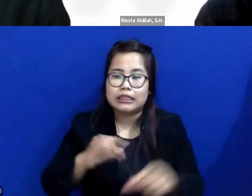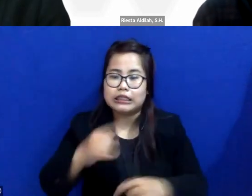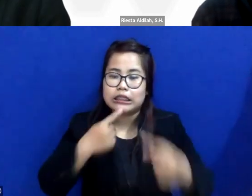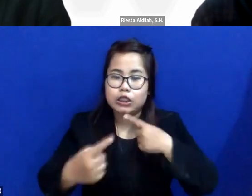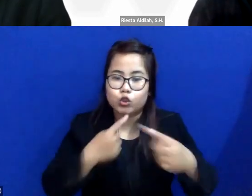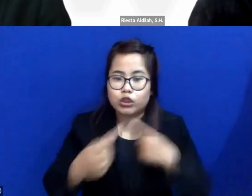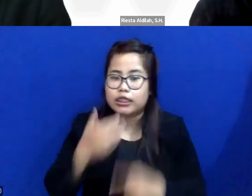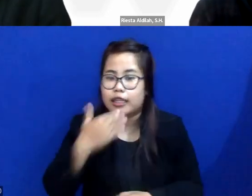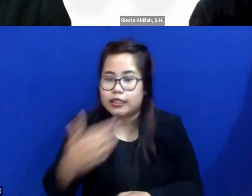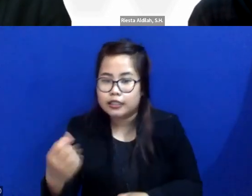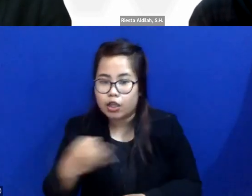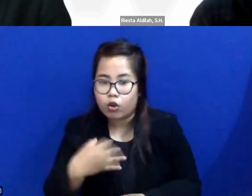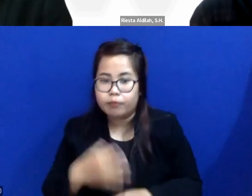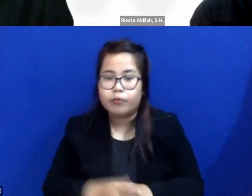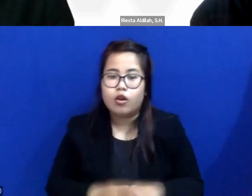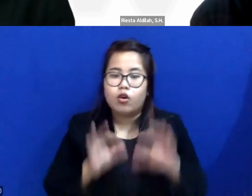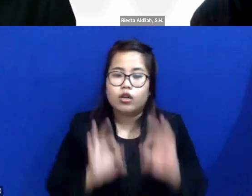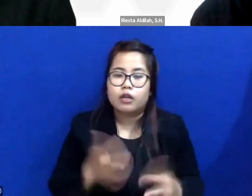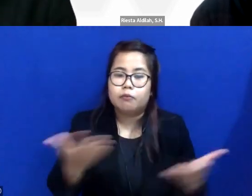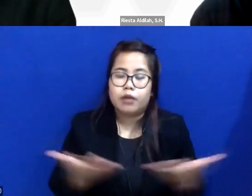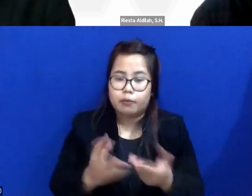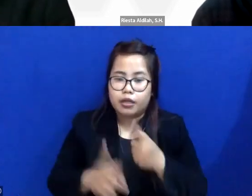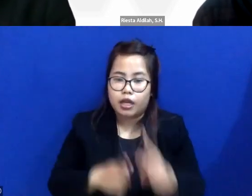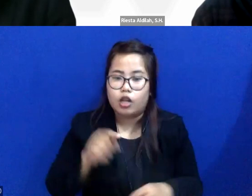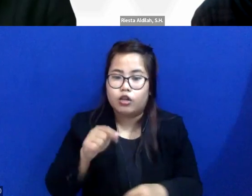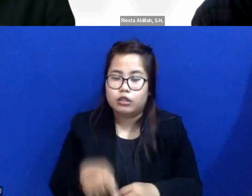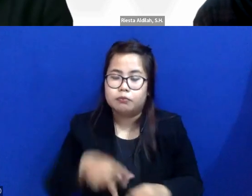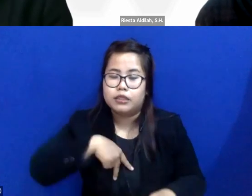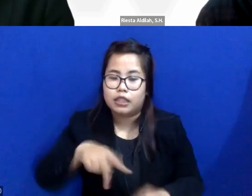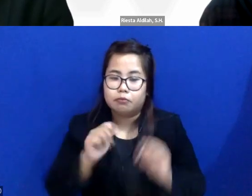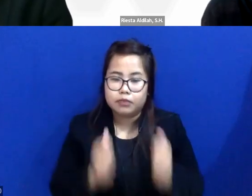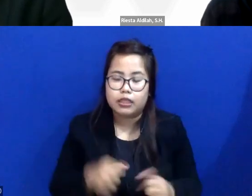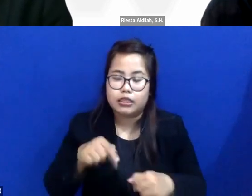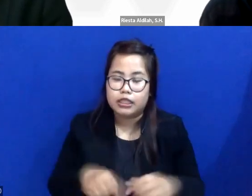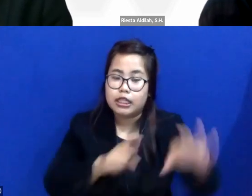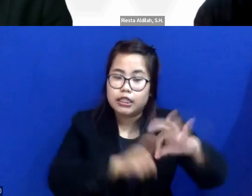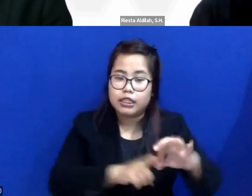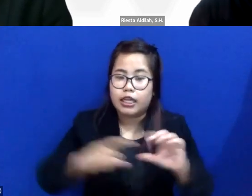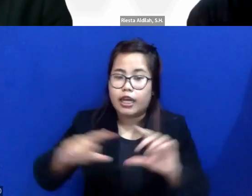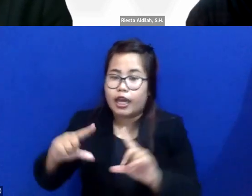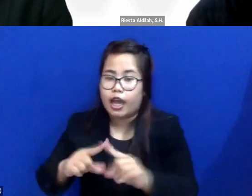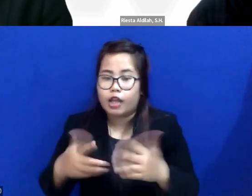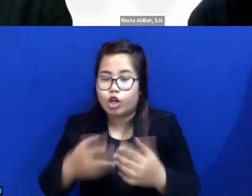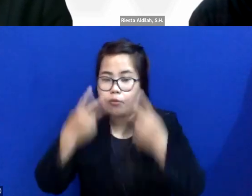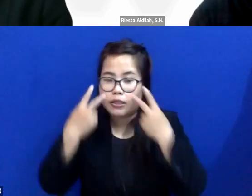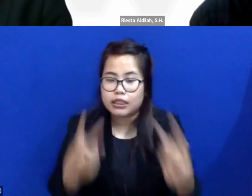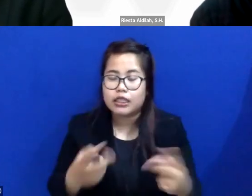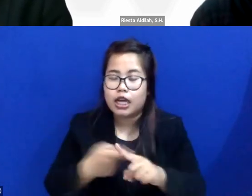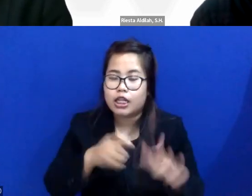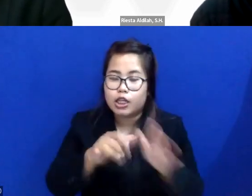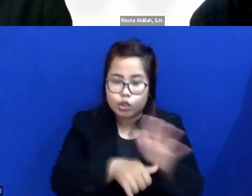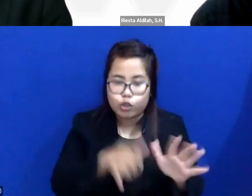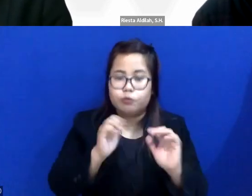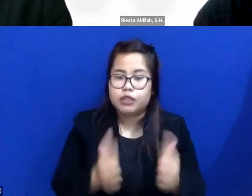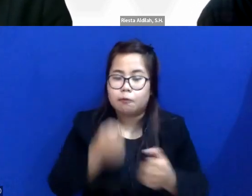jawab. Rekan-rekan kesertaan bisa menyampaikannya via fitur Q&A atau yang menyaksikan via YouTube bisa juga menyampaikan